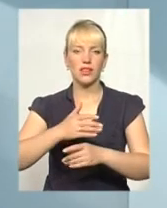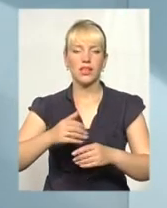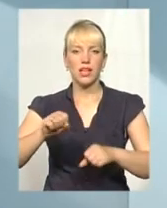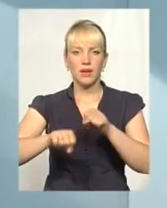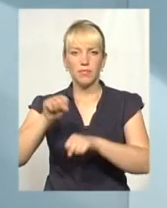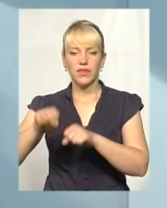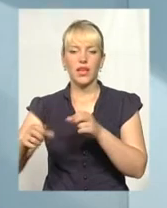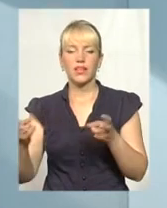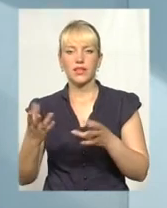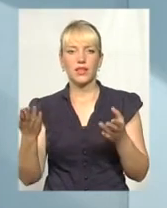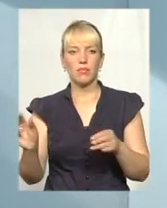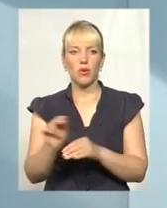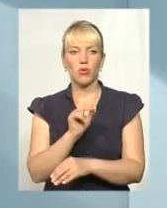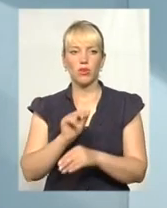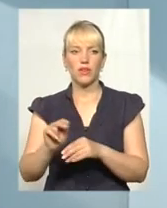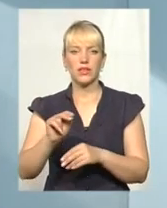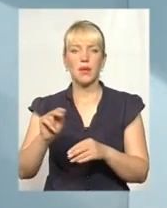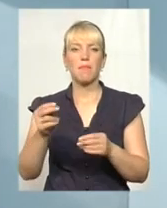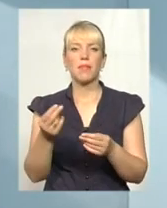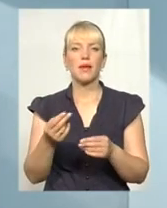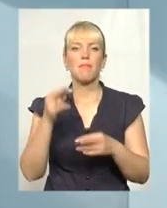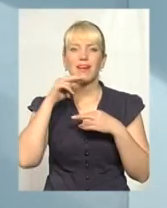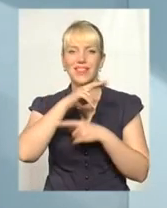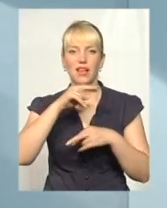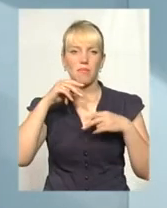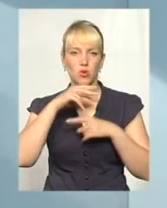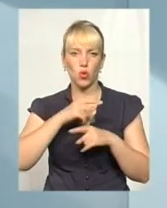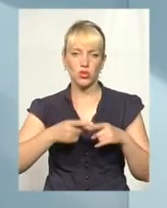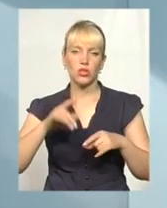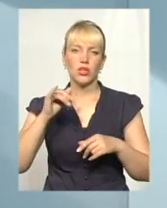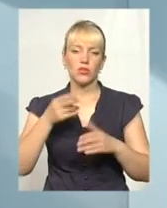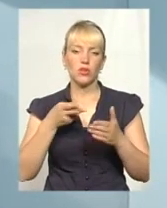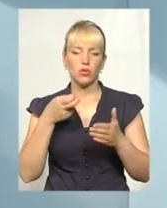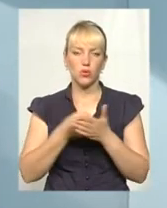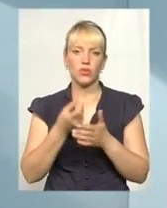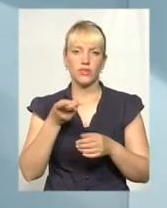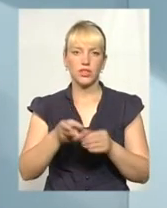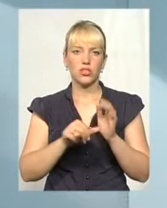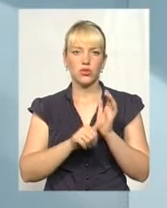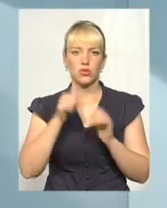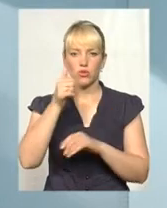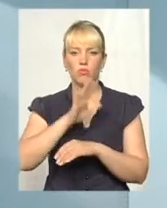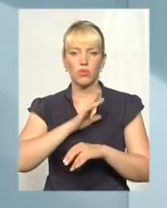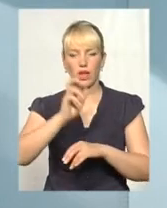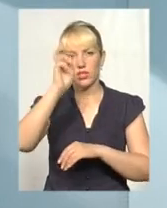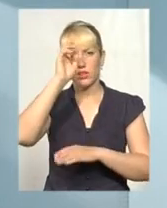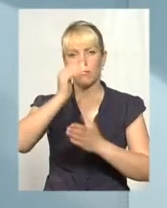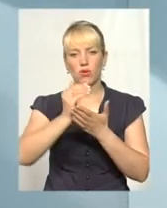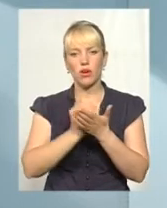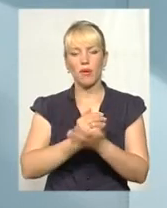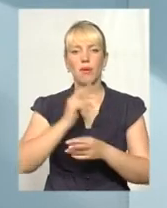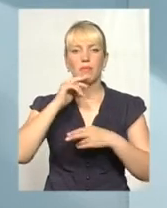саме медикаментозно. До 2016 року була державна програма щодо медикаментозного забезпечення